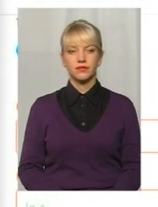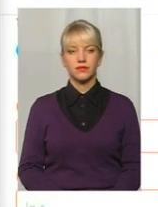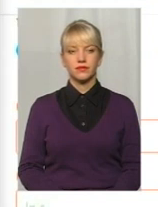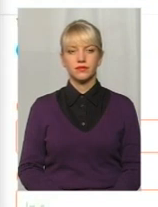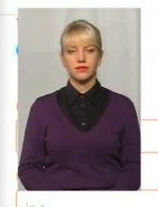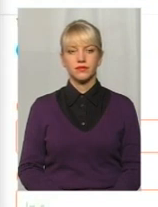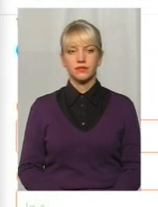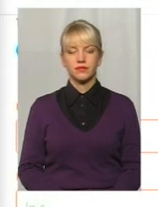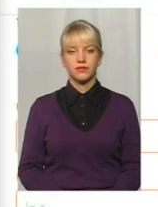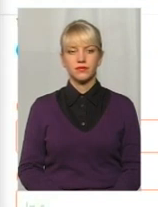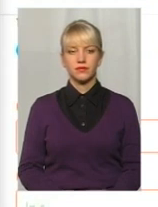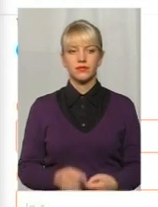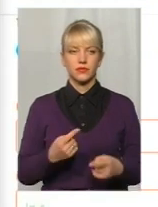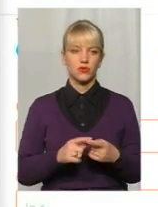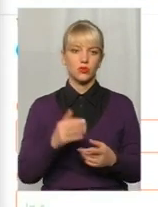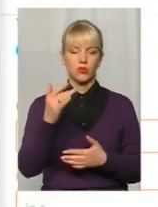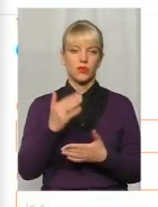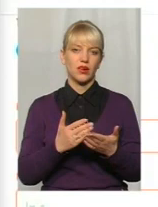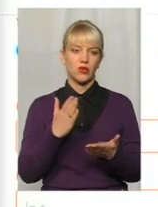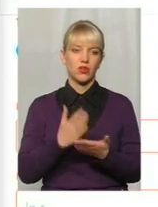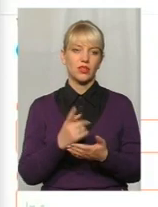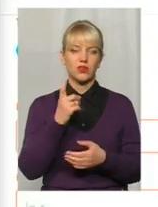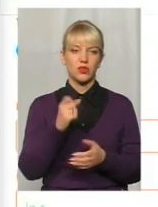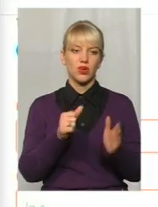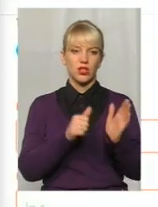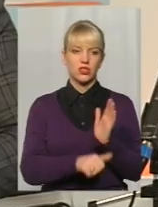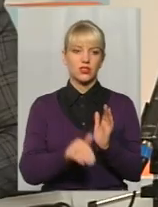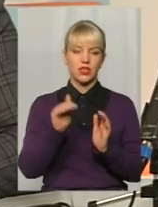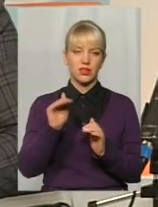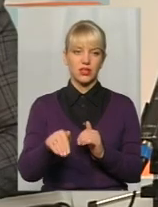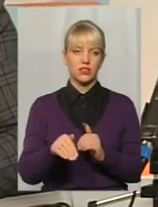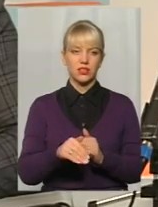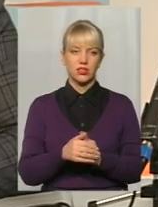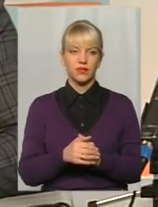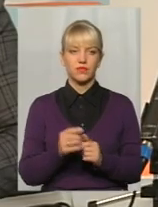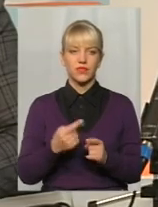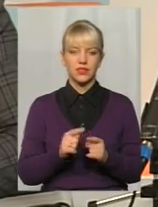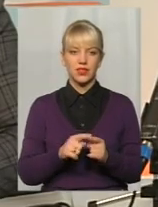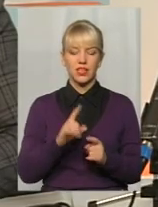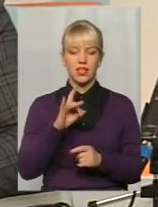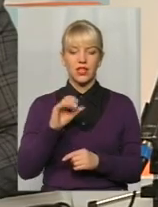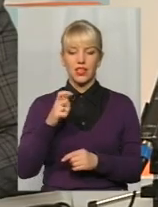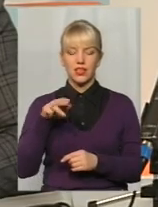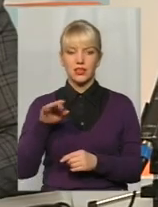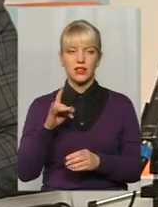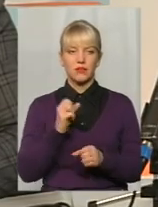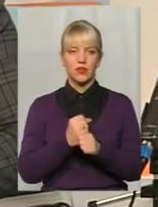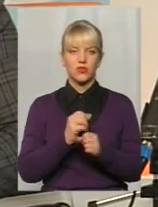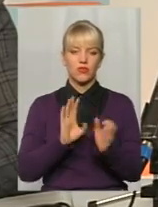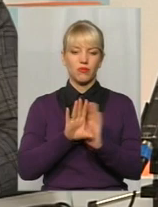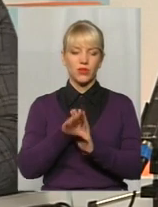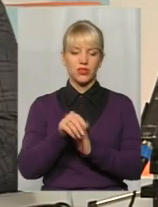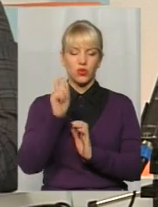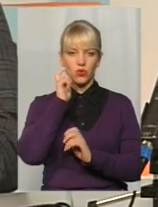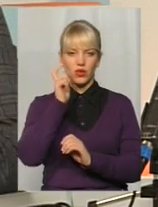Наразі в цьому переліку є більше 160 тисяч. Цей реєстр працює в межах України. В цьому